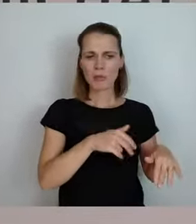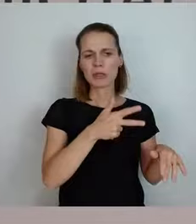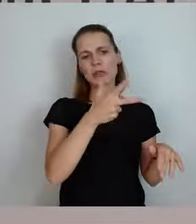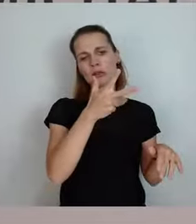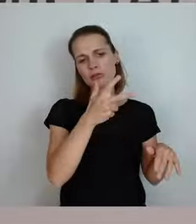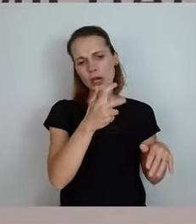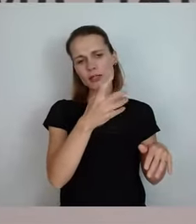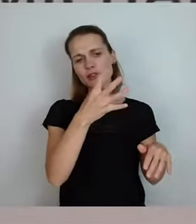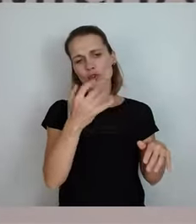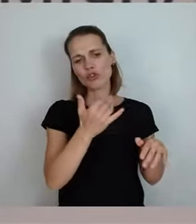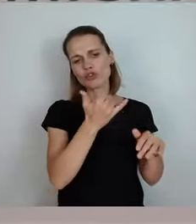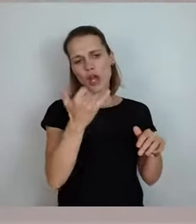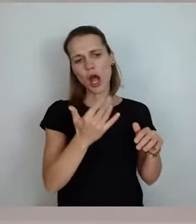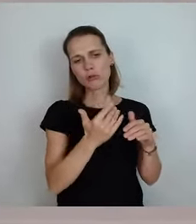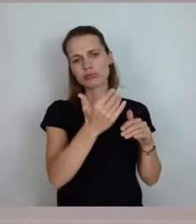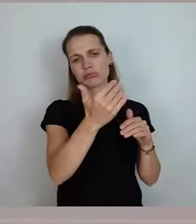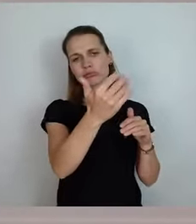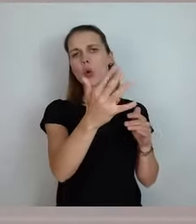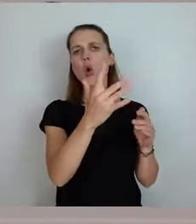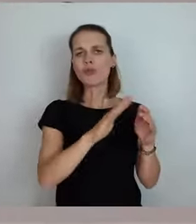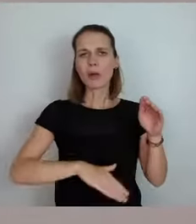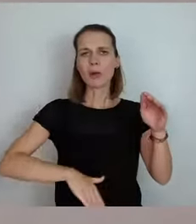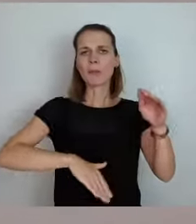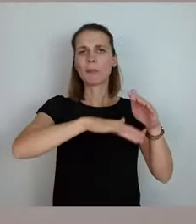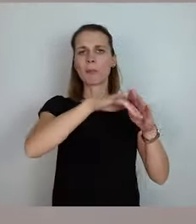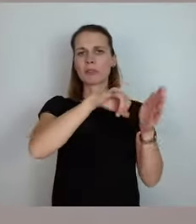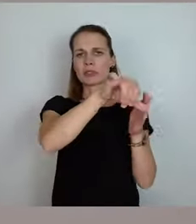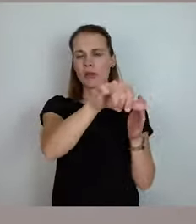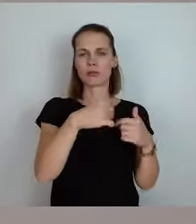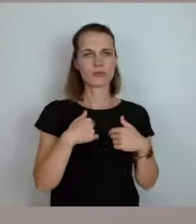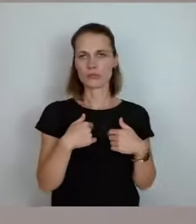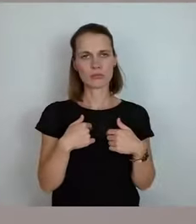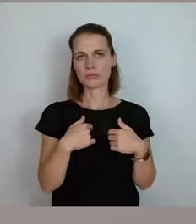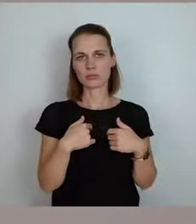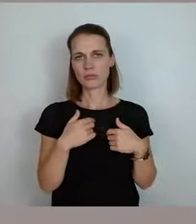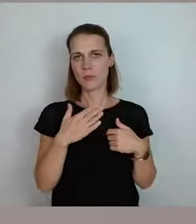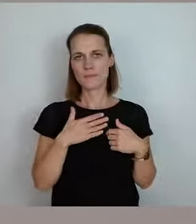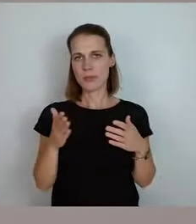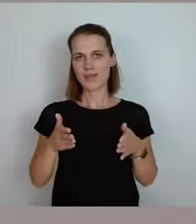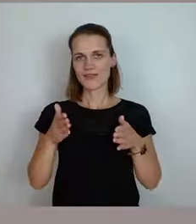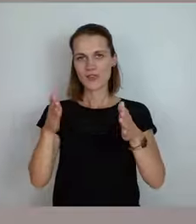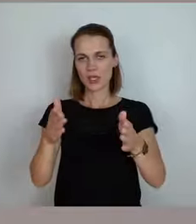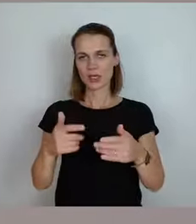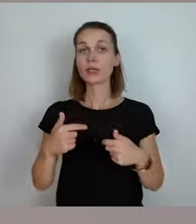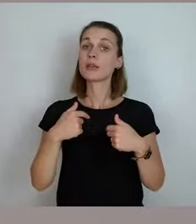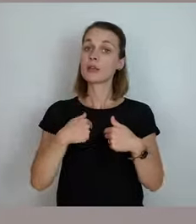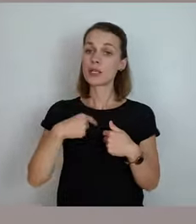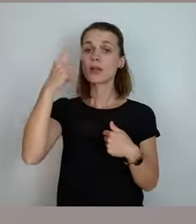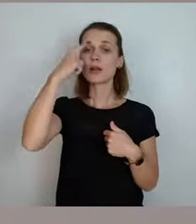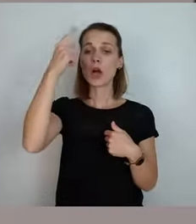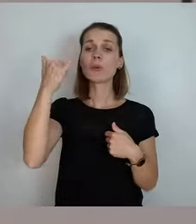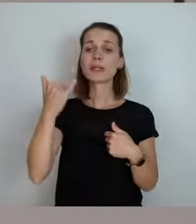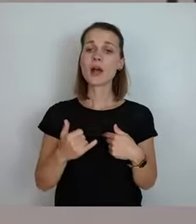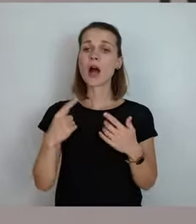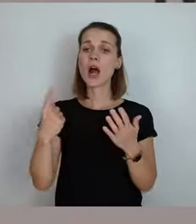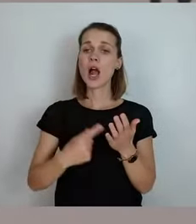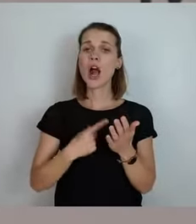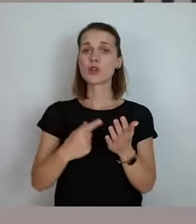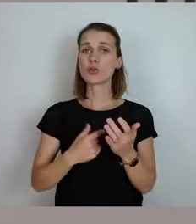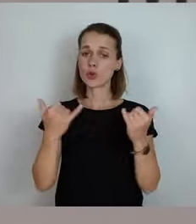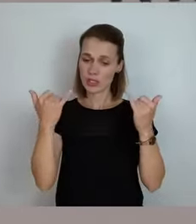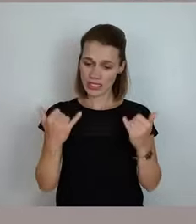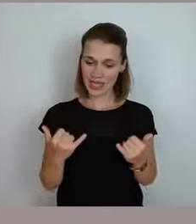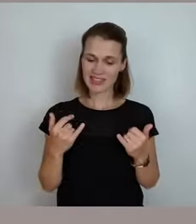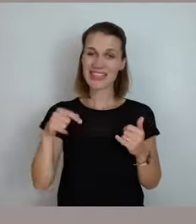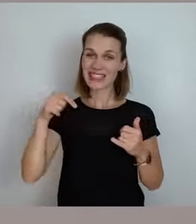getilgt, Ende der Diskussion. Das ist nicht mein Weg, weil ich glaube, es ist eine Herausforderung dieser Zeit, dieser Generation,